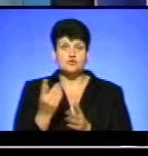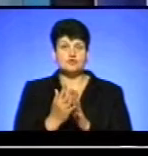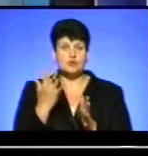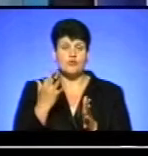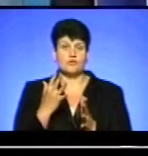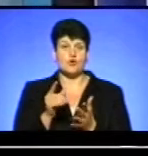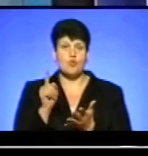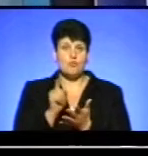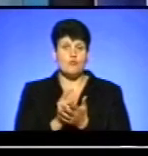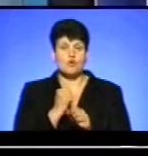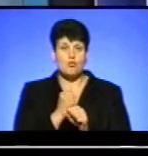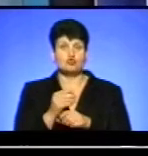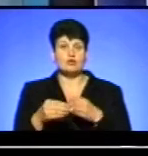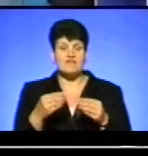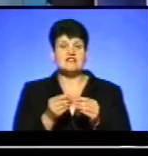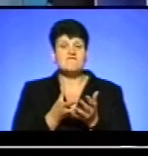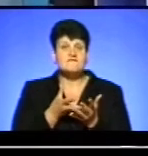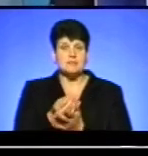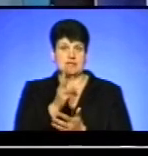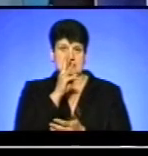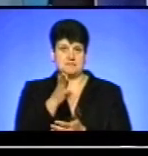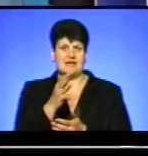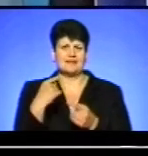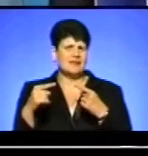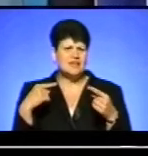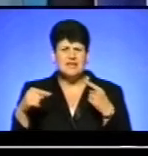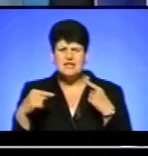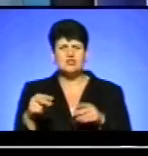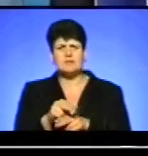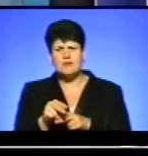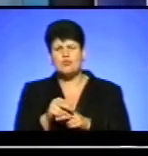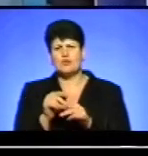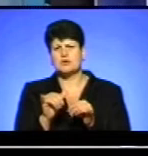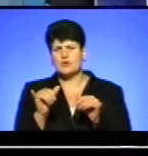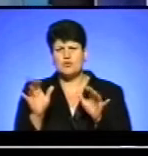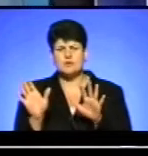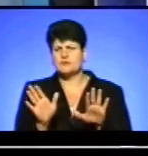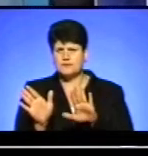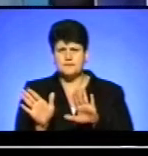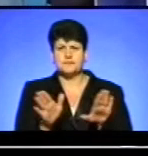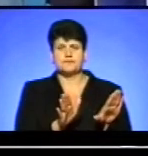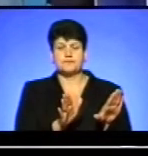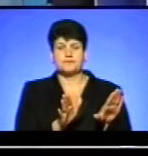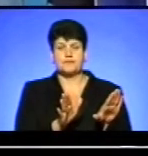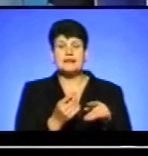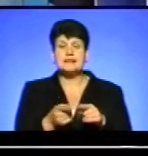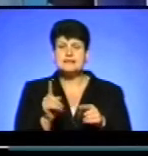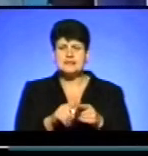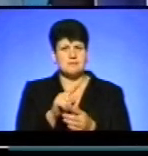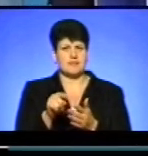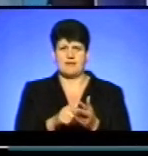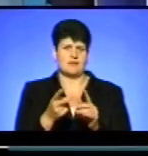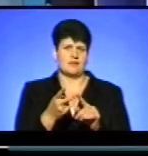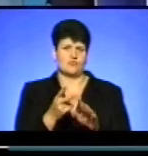роботодавця – виплати та заробітну плату. Інші – капіталовкладання, ремонт доріг, інший розвиток. Це питання